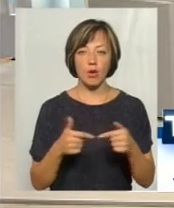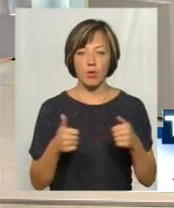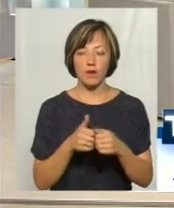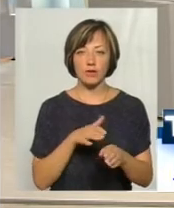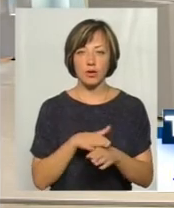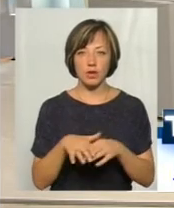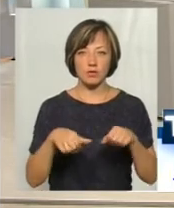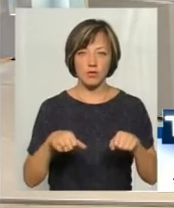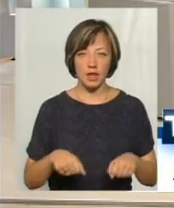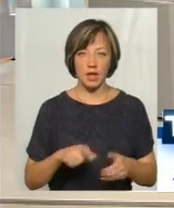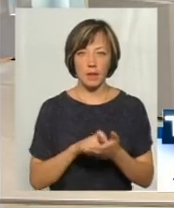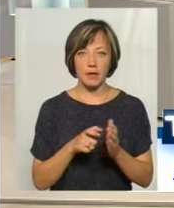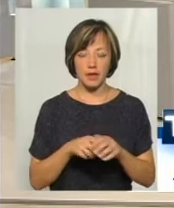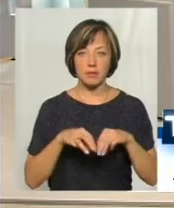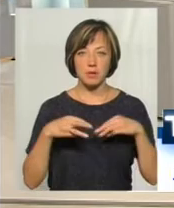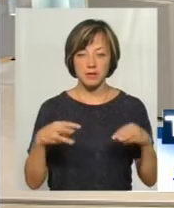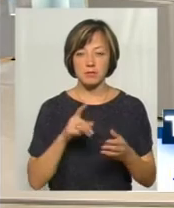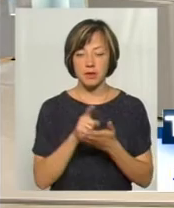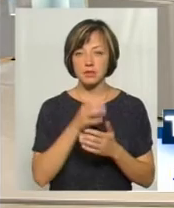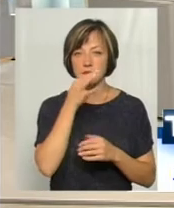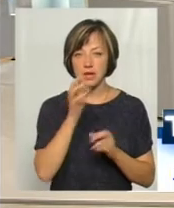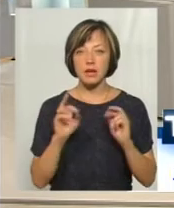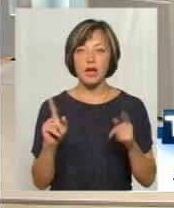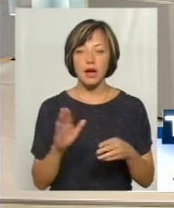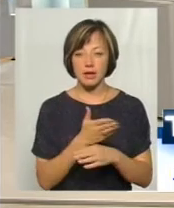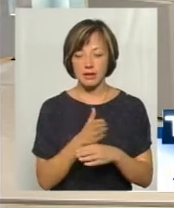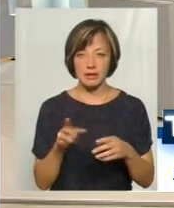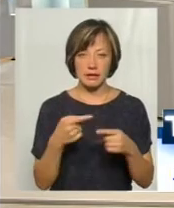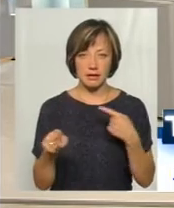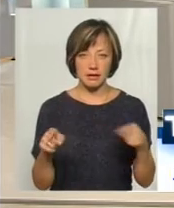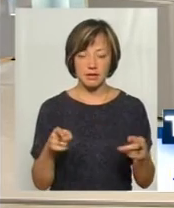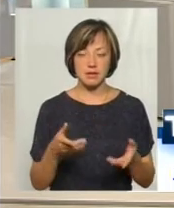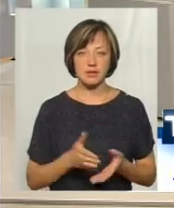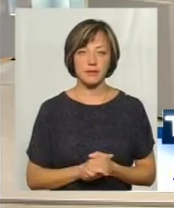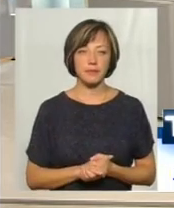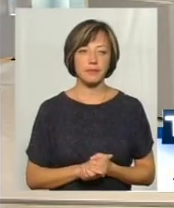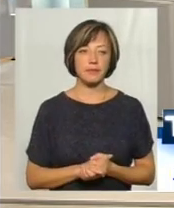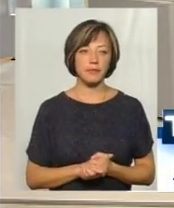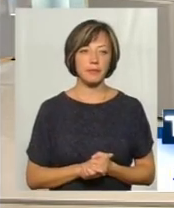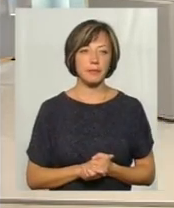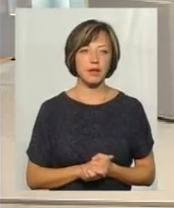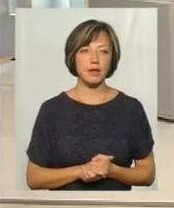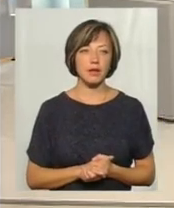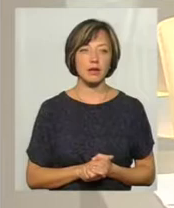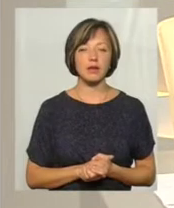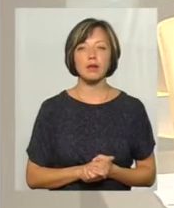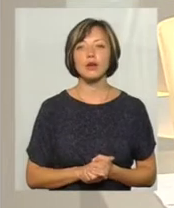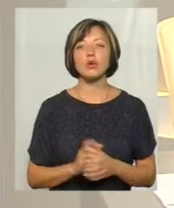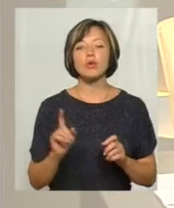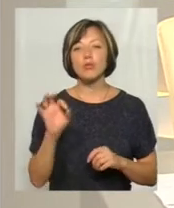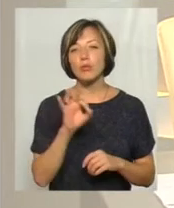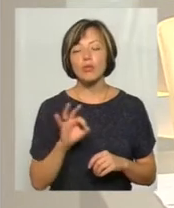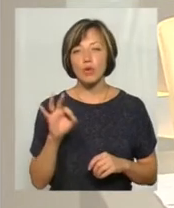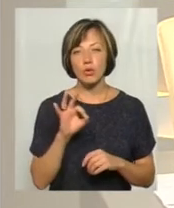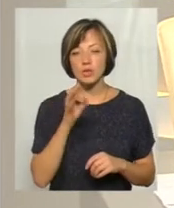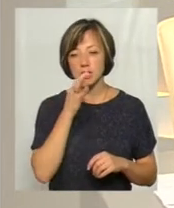Тобто, Кабінет міністрів має сказати, як має ділитися ці різниця? Скажіть, будь ласка, пане Павле, щодо